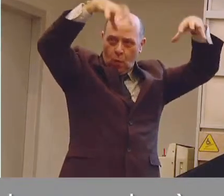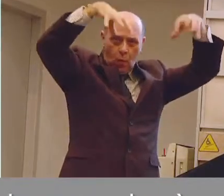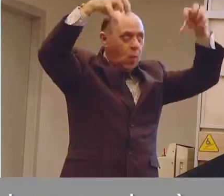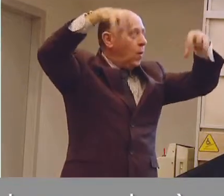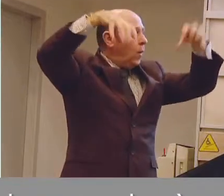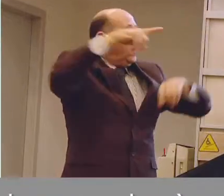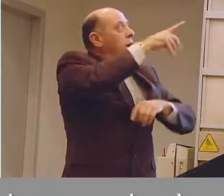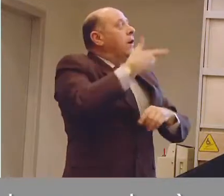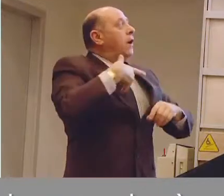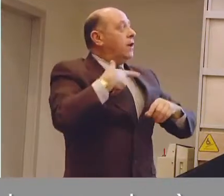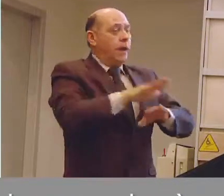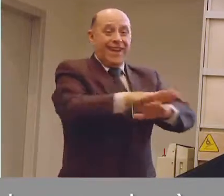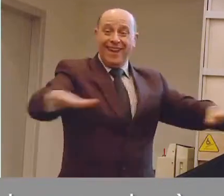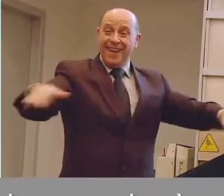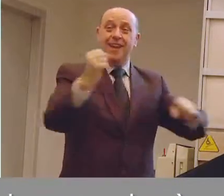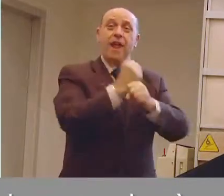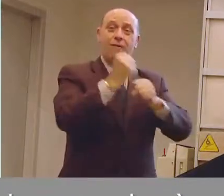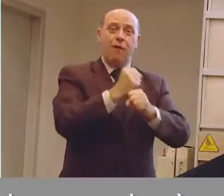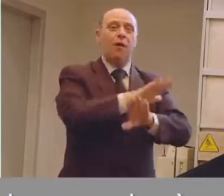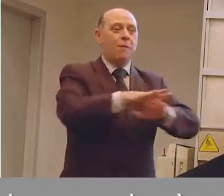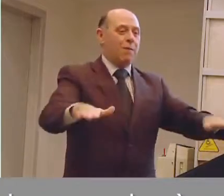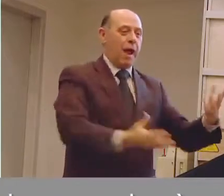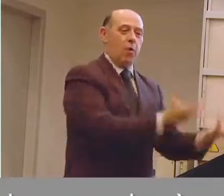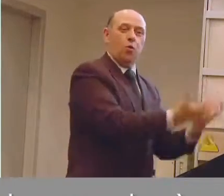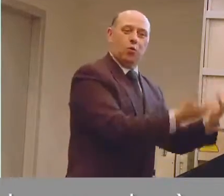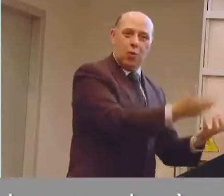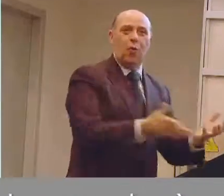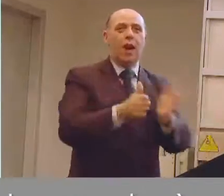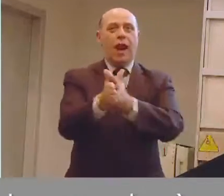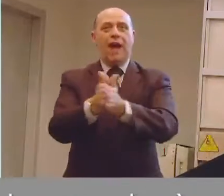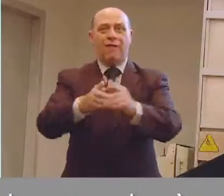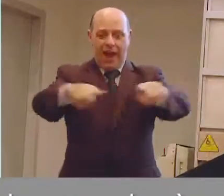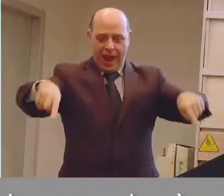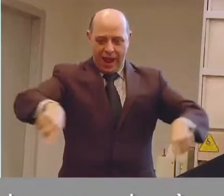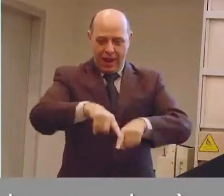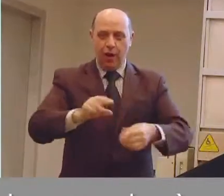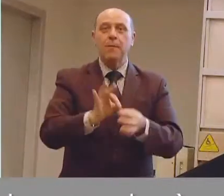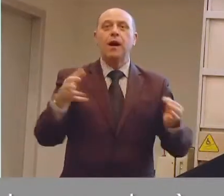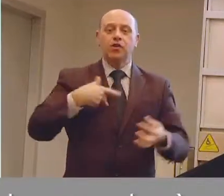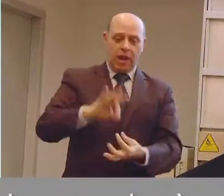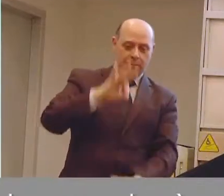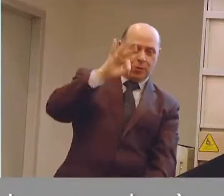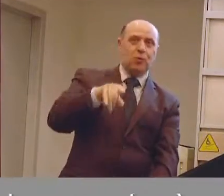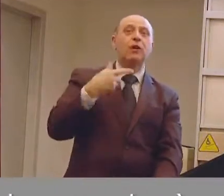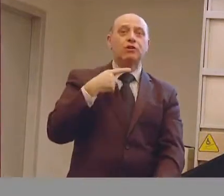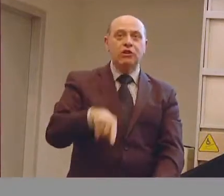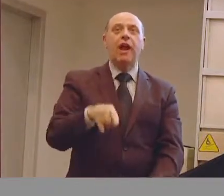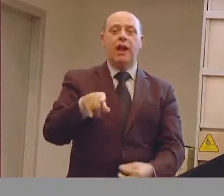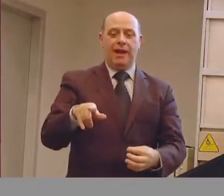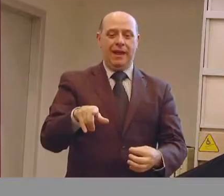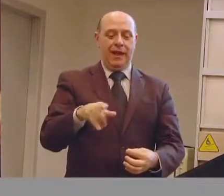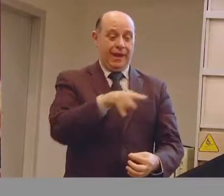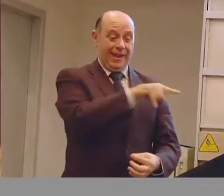cucina, un piano di lavoro che è piano cottura e lavello che è a regolazione in altezza, con un sensore chiaramente il piano